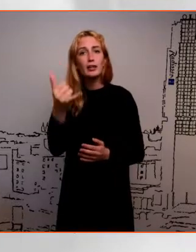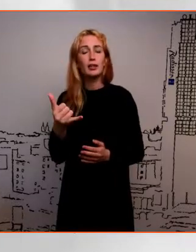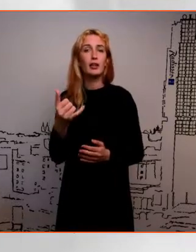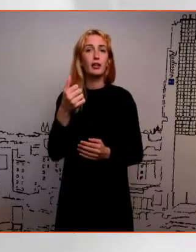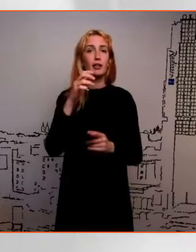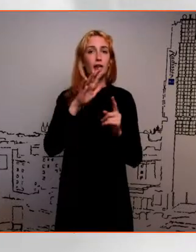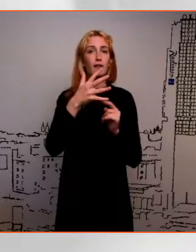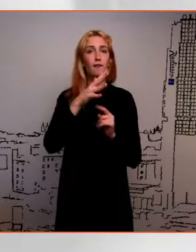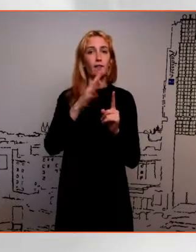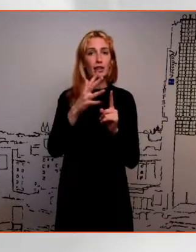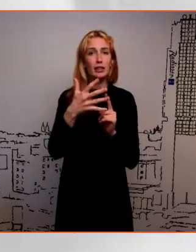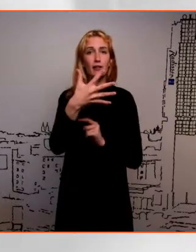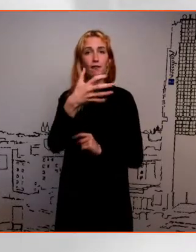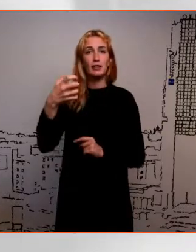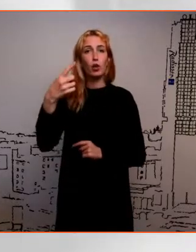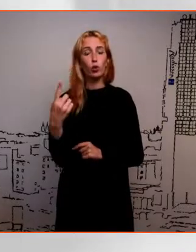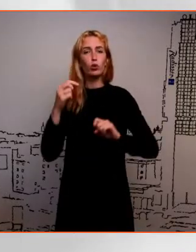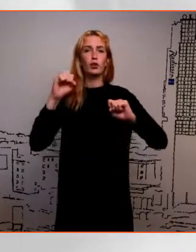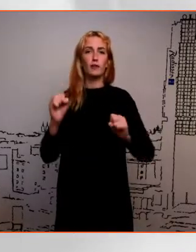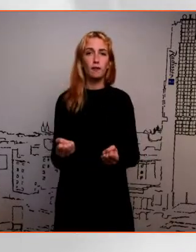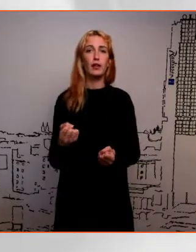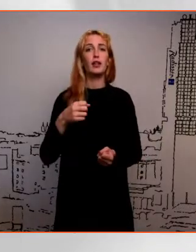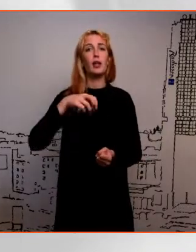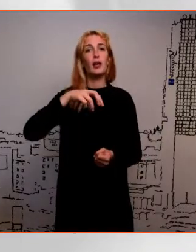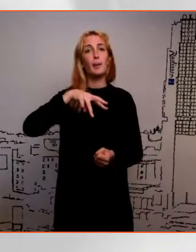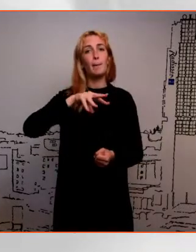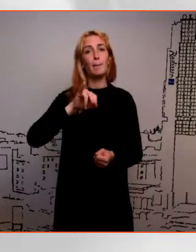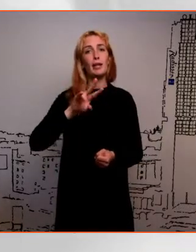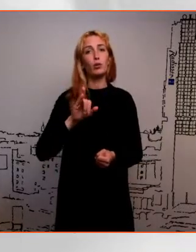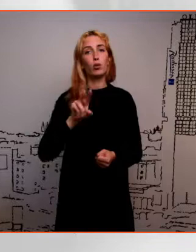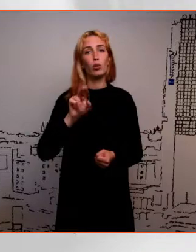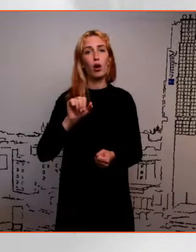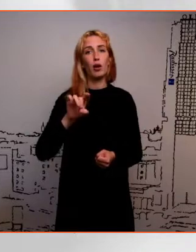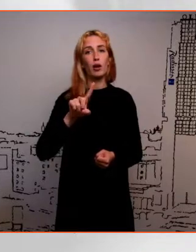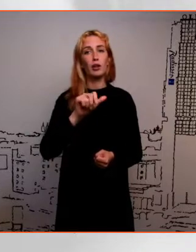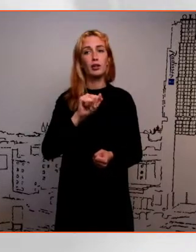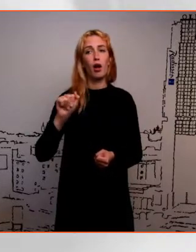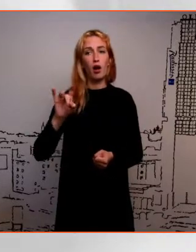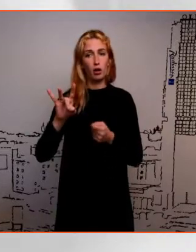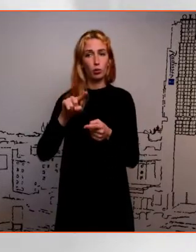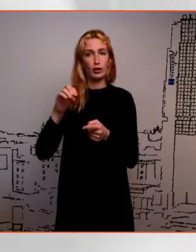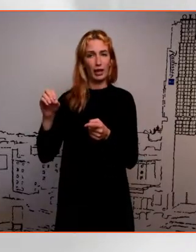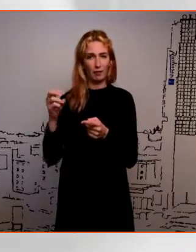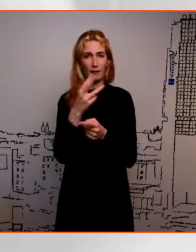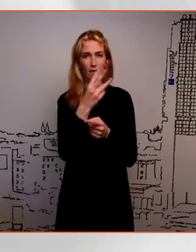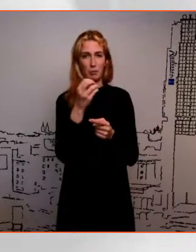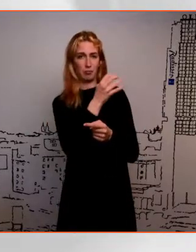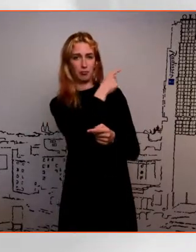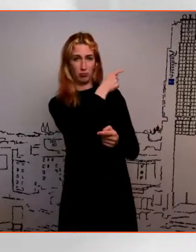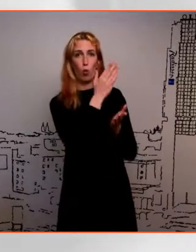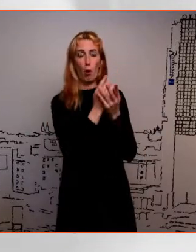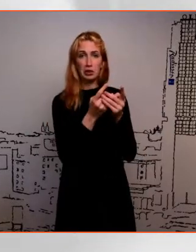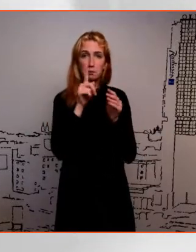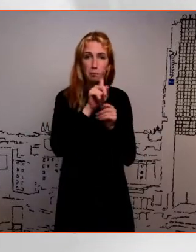15501 või minna minukarjär.ee, mis mul on ekraanile näidatud ja minu karjäärilehel on tegelikult